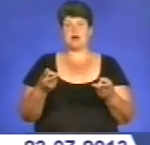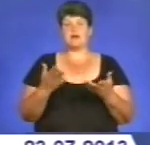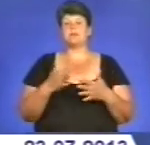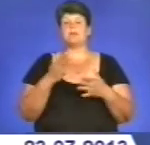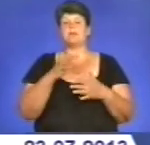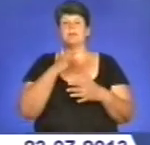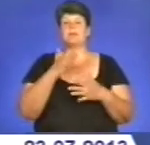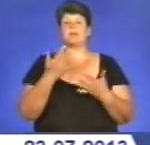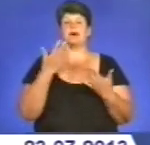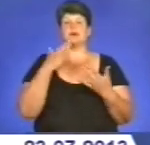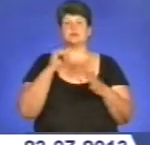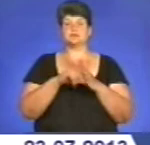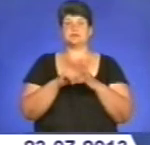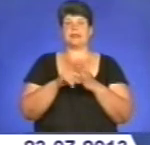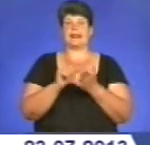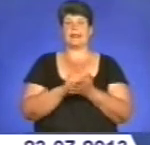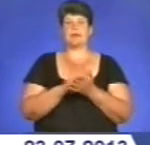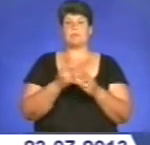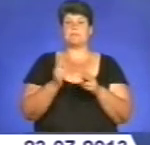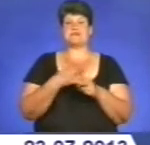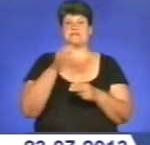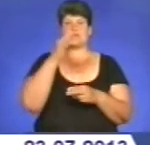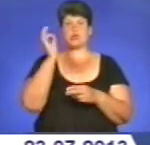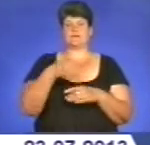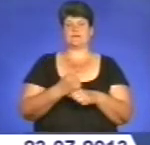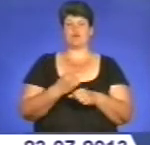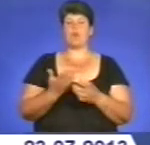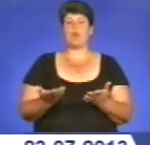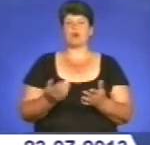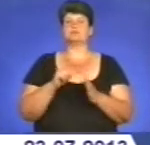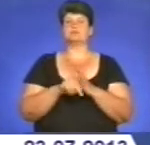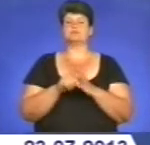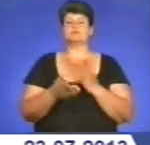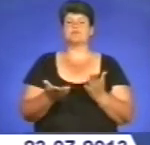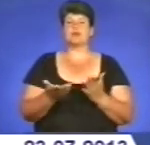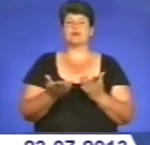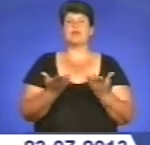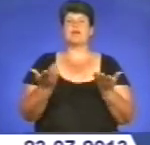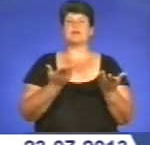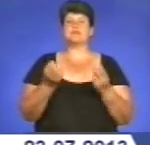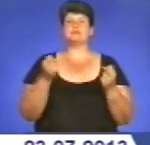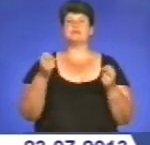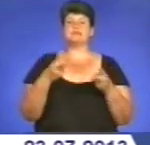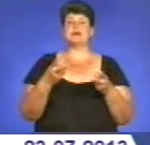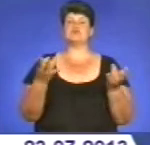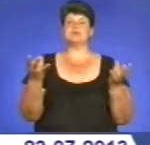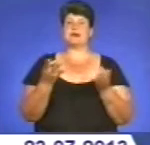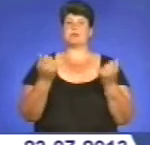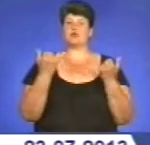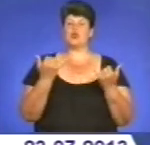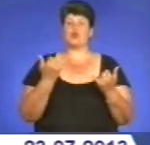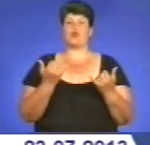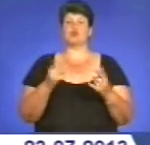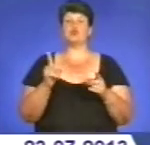важить в очах роботодавця диплом без досвіду роботи? На якій спеціальності є попит сьогодні на ринку праці? І що